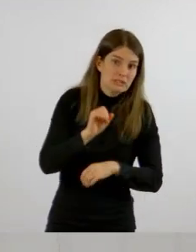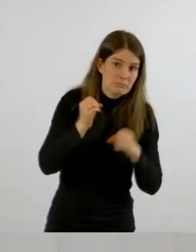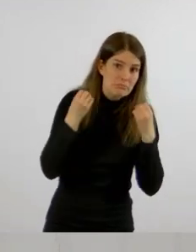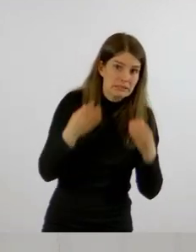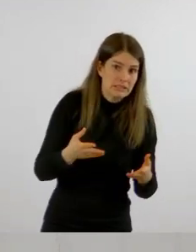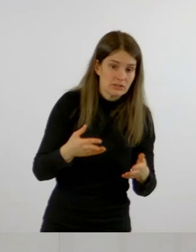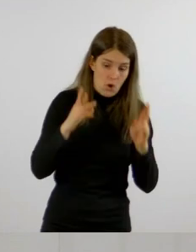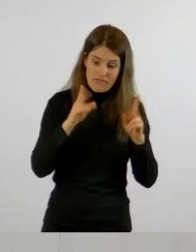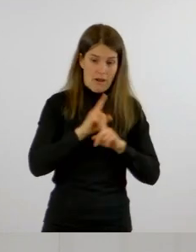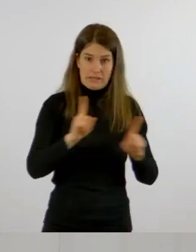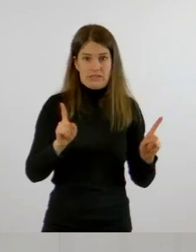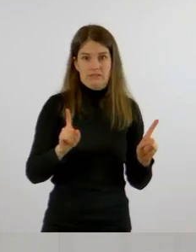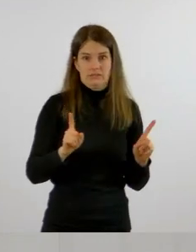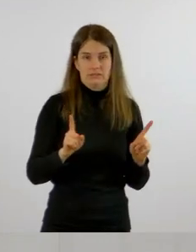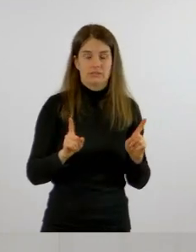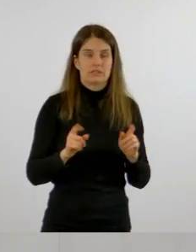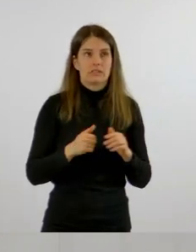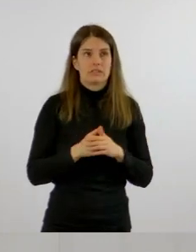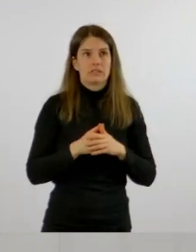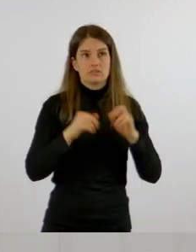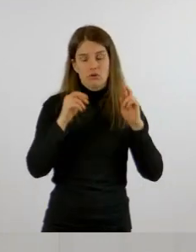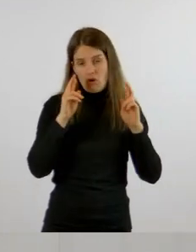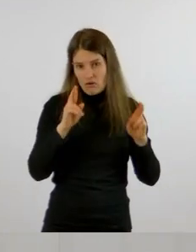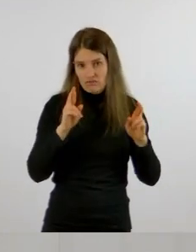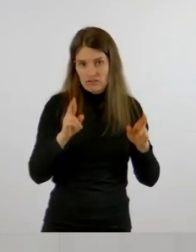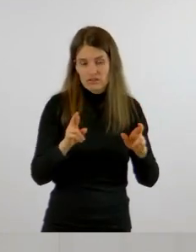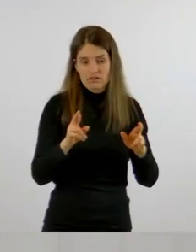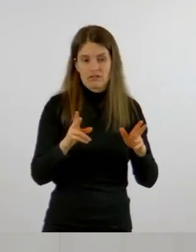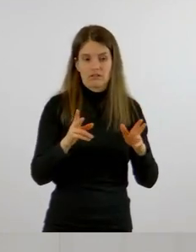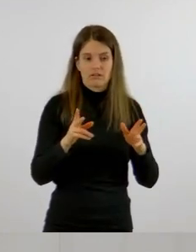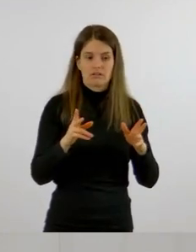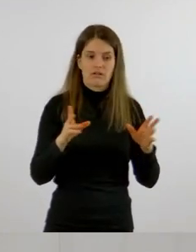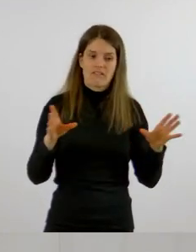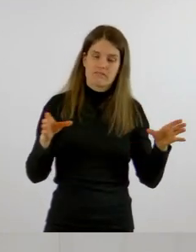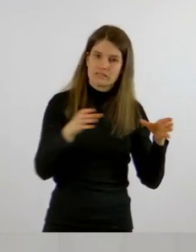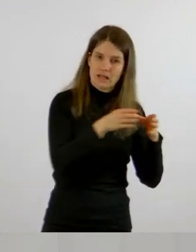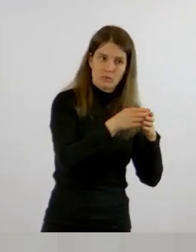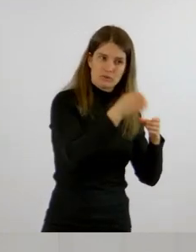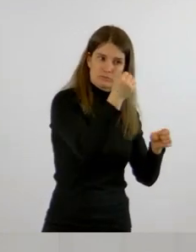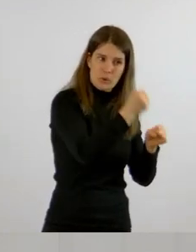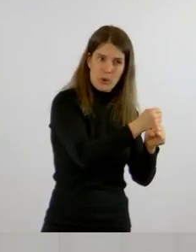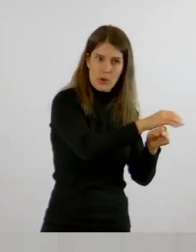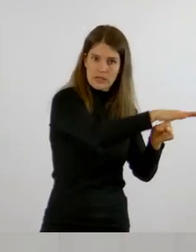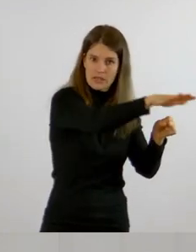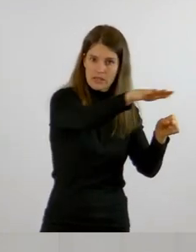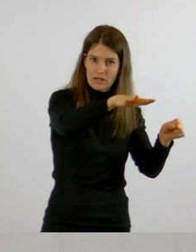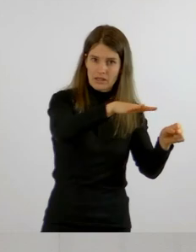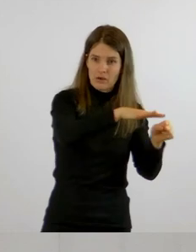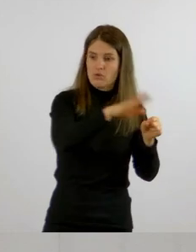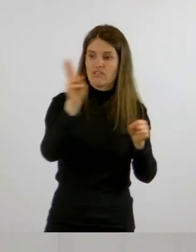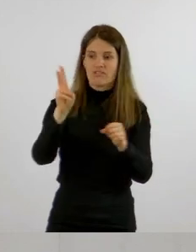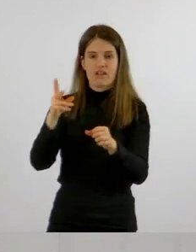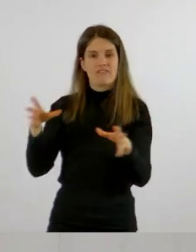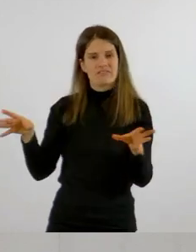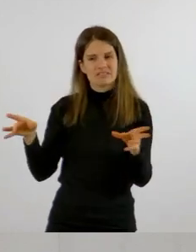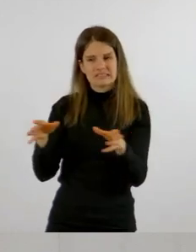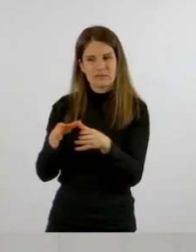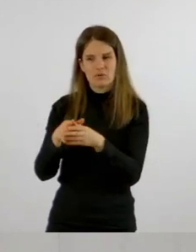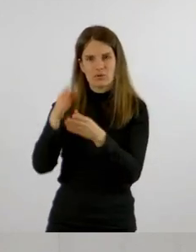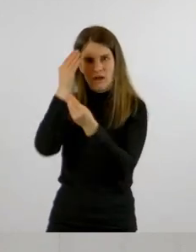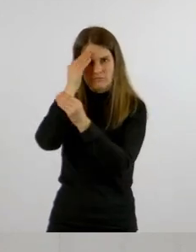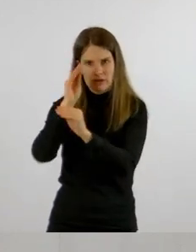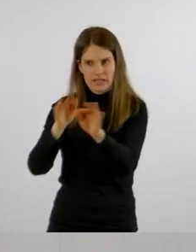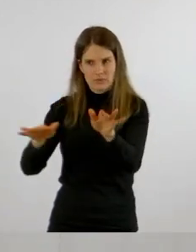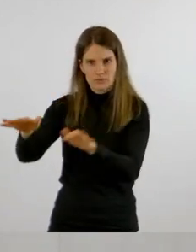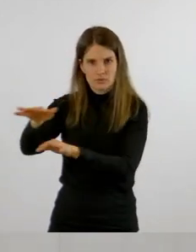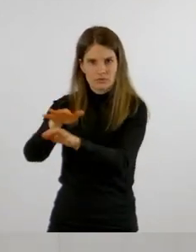Ich hoffe, dass auch das Vertrauen zwischen der Versammlungsbehörde und denjenigen, die die Versammlungen anmelden,